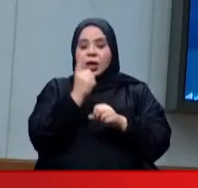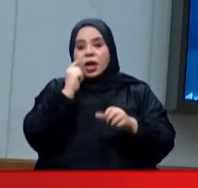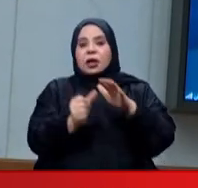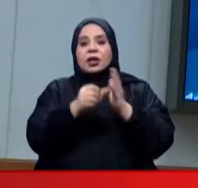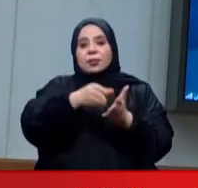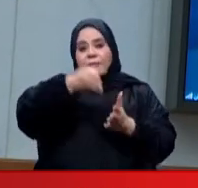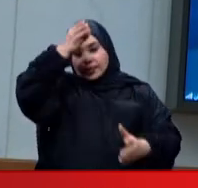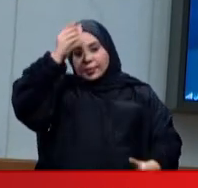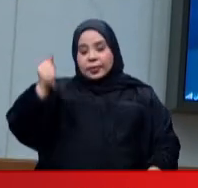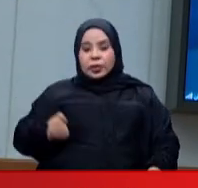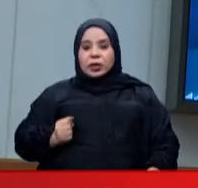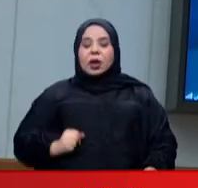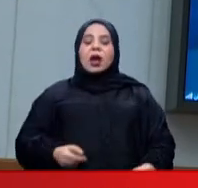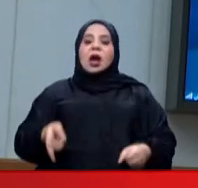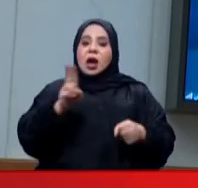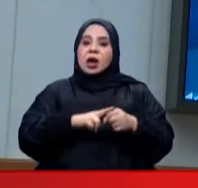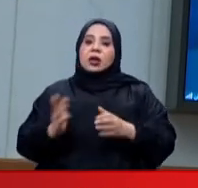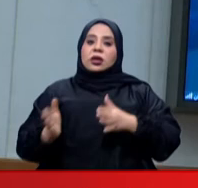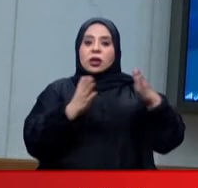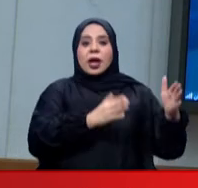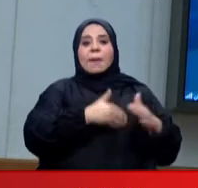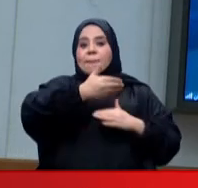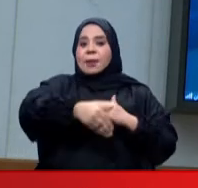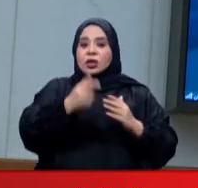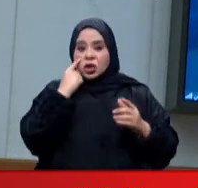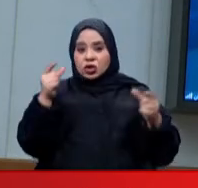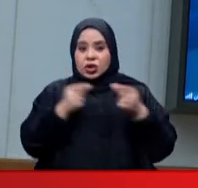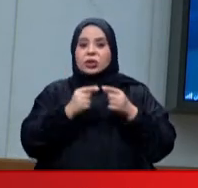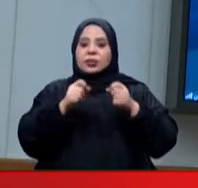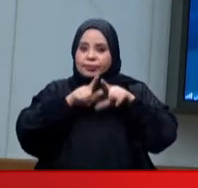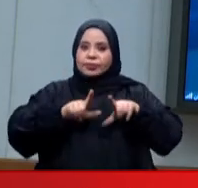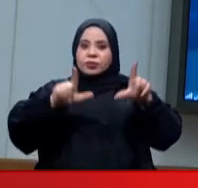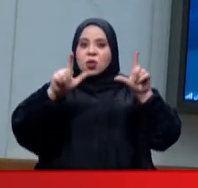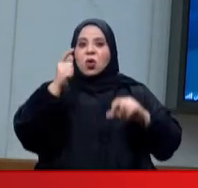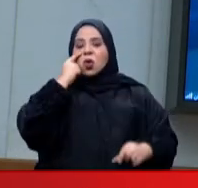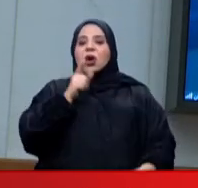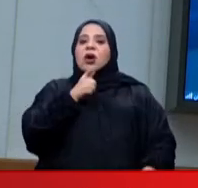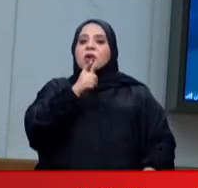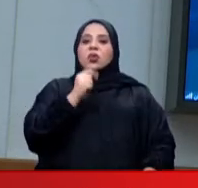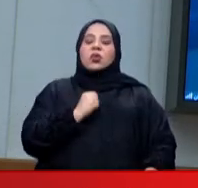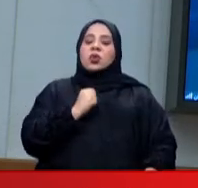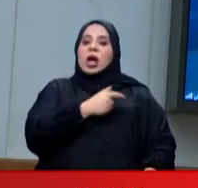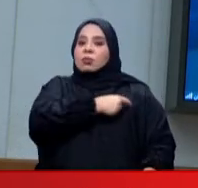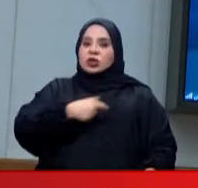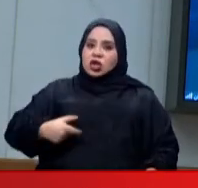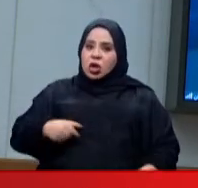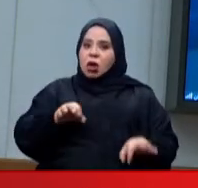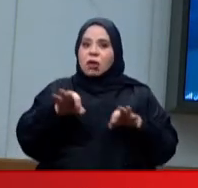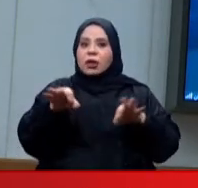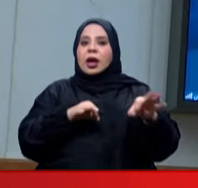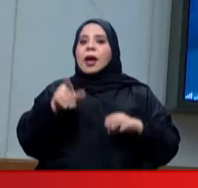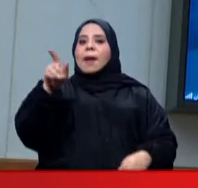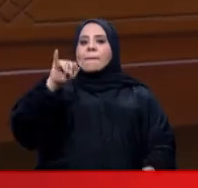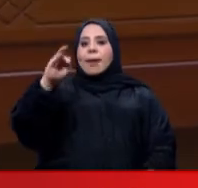بن إيسى الخليفة عاهل البلاد المفدى حفظه الله الرعا وعقب الجلسة أدل سعادة المستشار راشد محمد بنجم الأمين العام